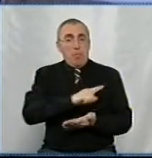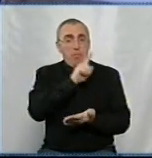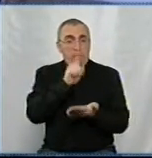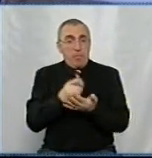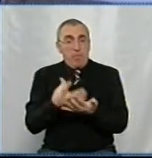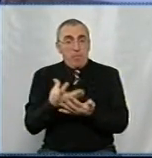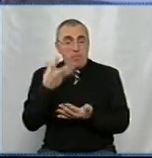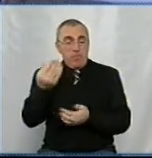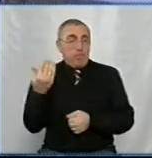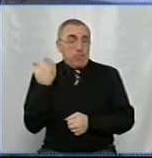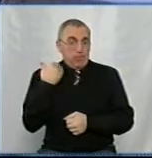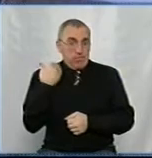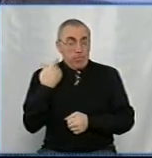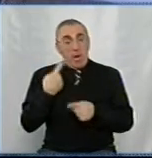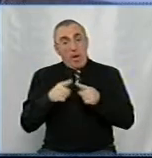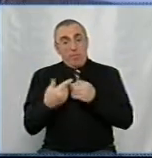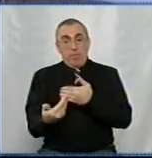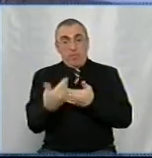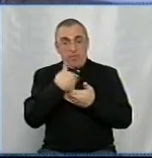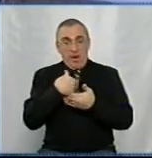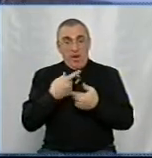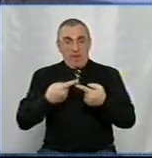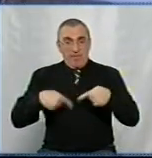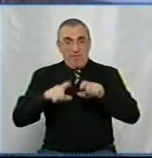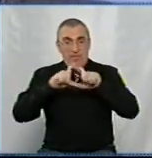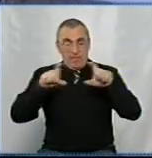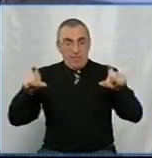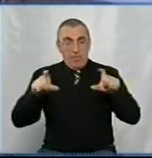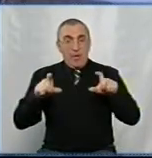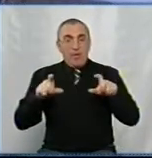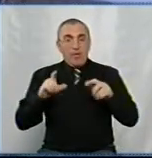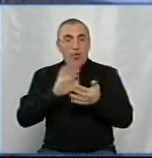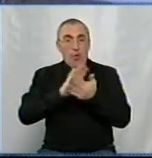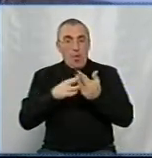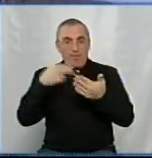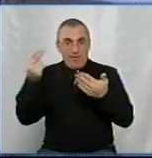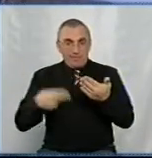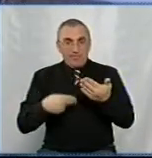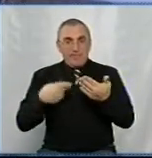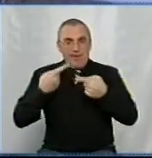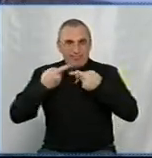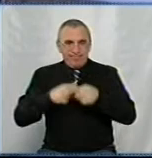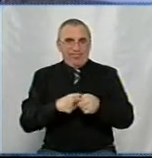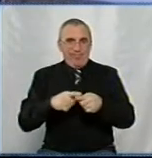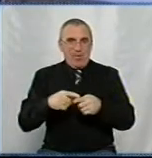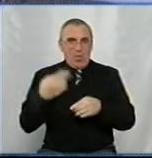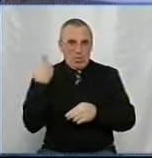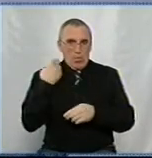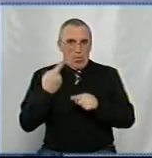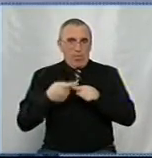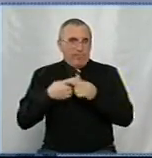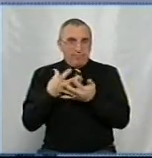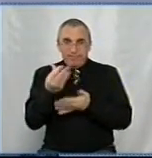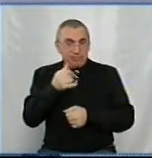сплатити заборгованість або прийти до нас в абонентський відділ, укласти договір реструктуризації, якщо він не може сплатити даний